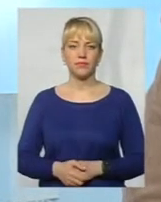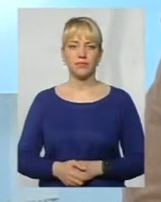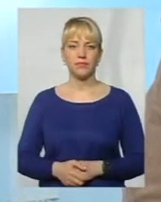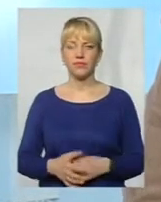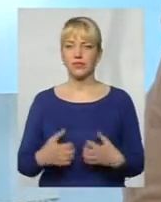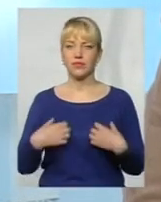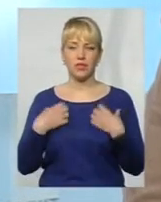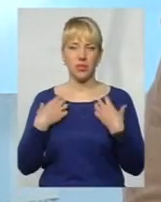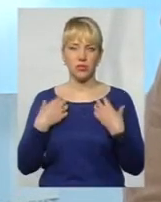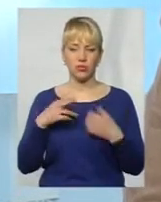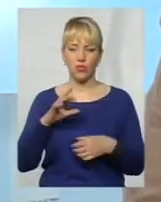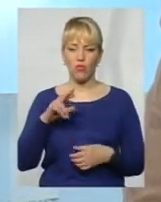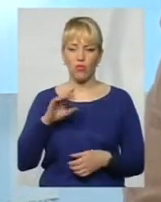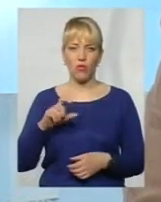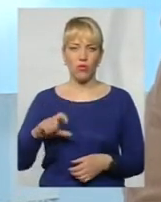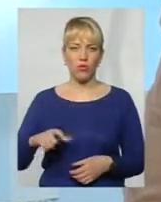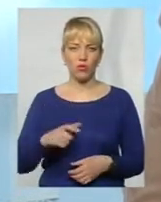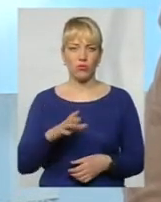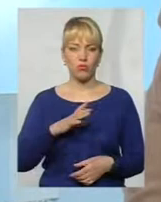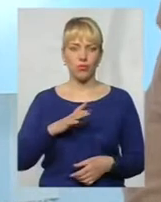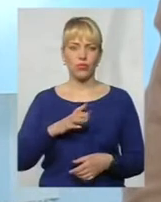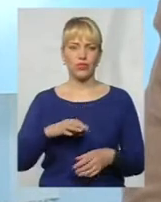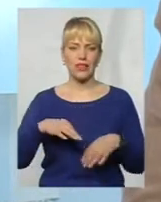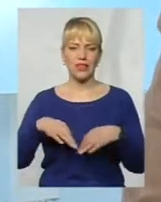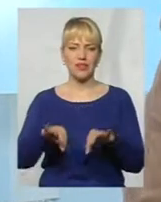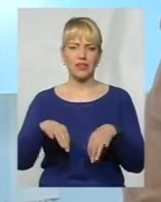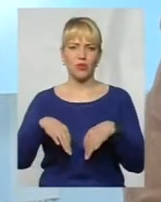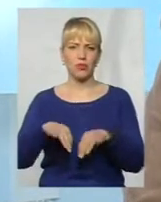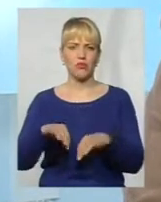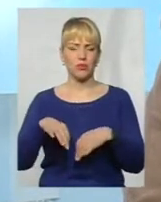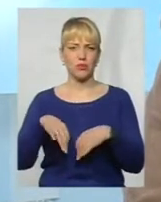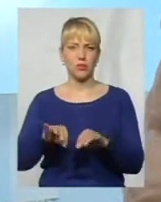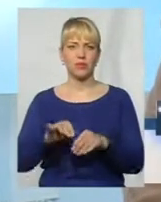страшно. По дорозі йшов транспорт, транспорт із